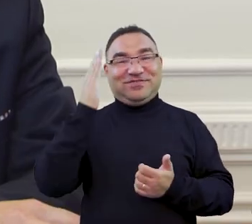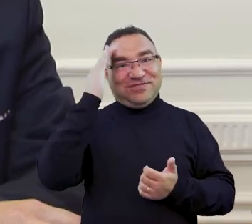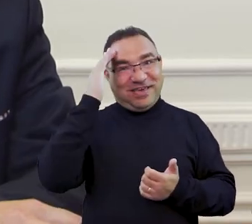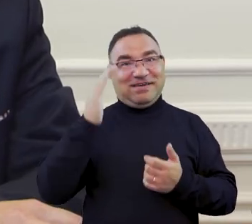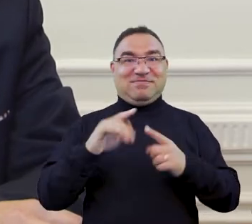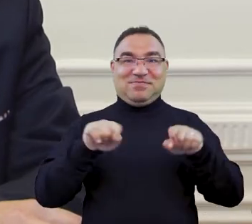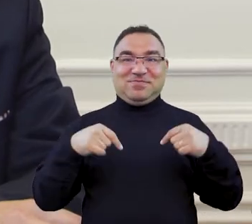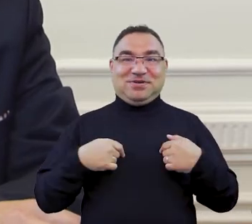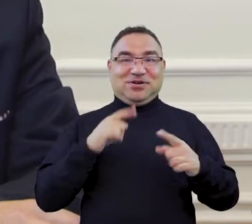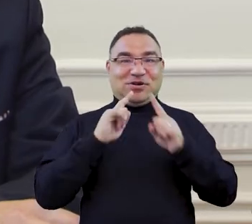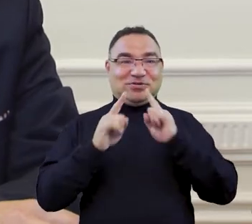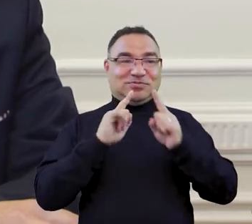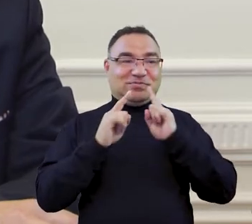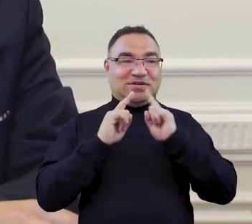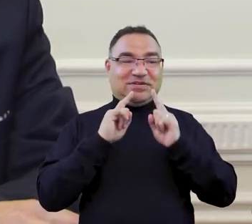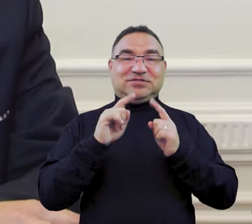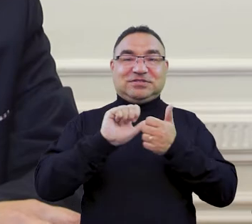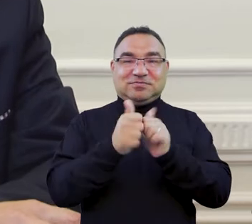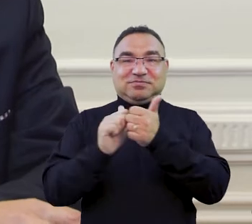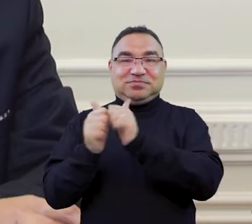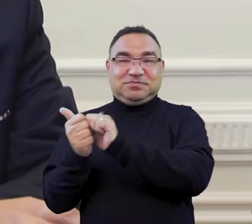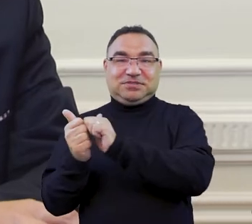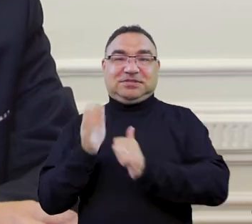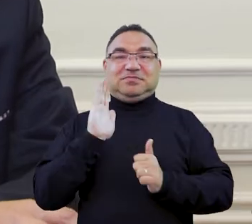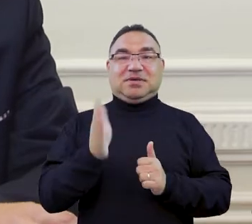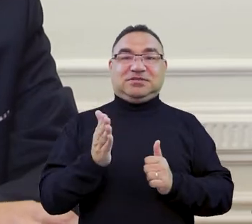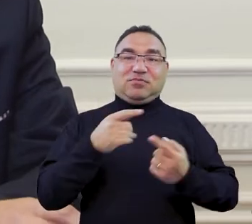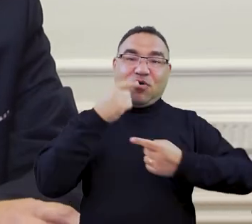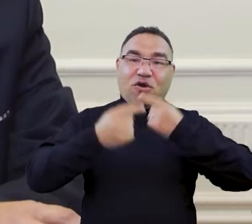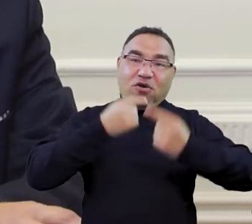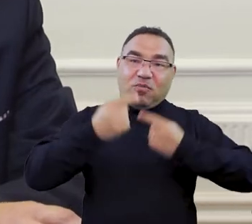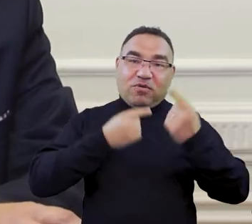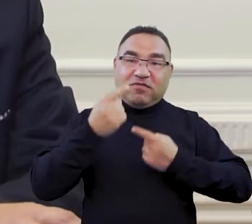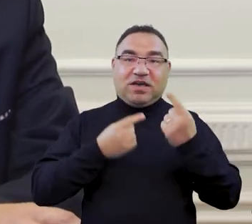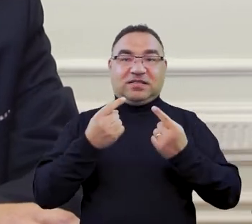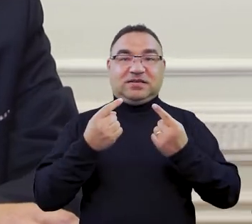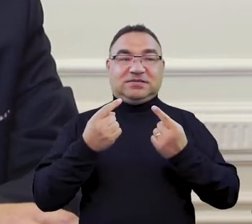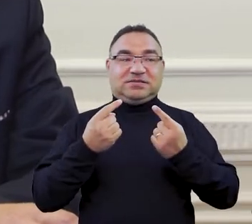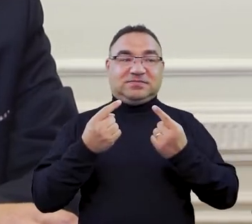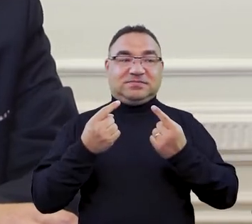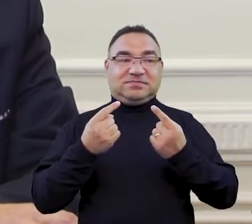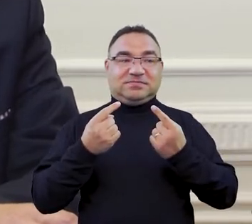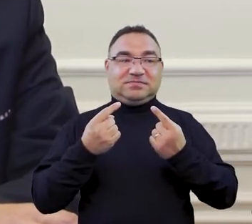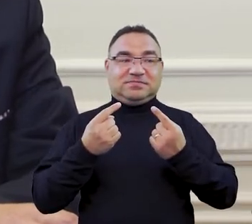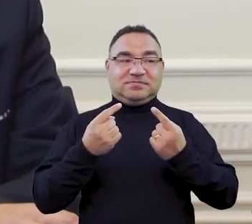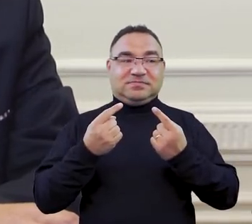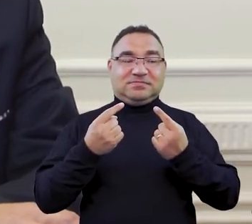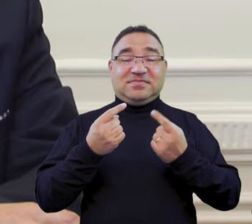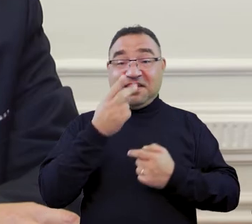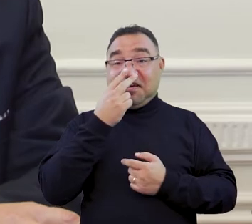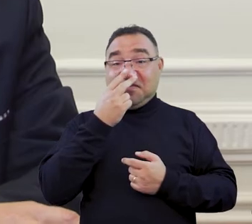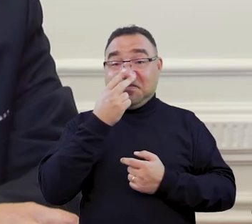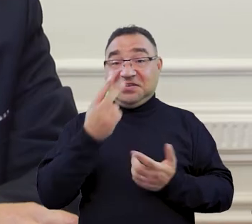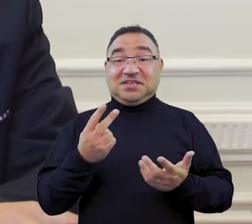będziemy rozmawiać o tych zmianach, które wkraczają, że praktycznie niewiele